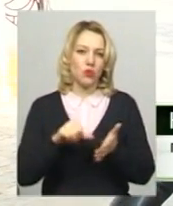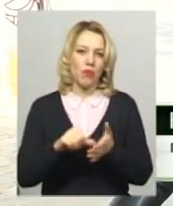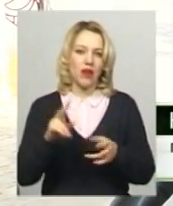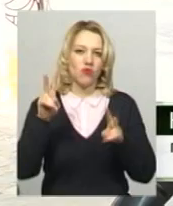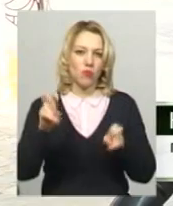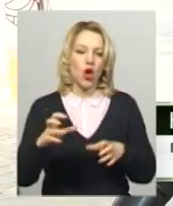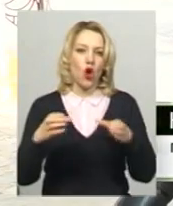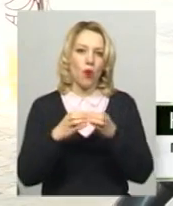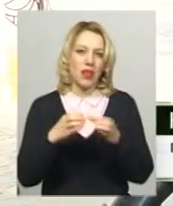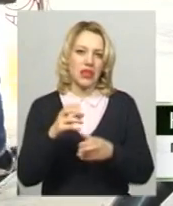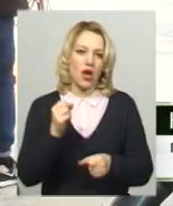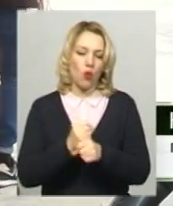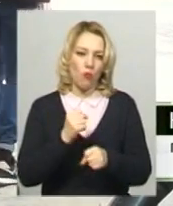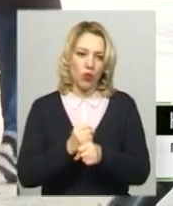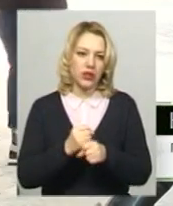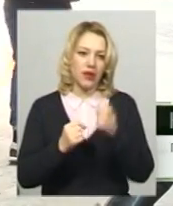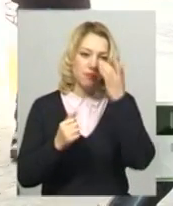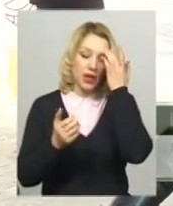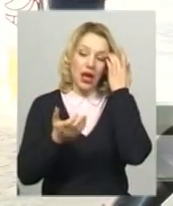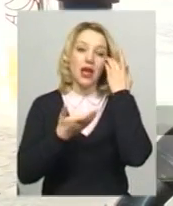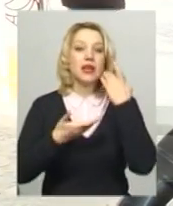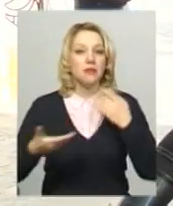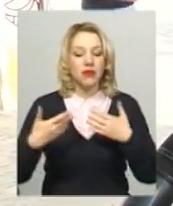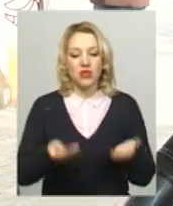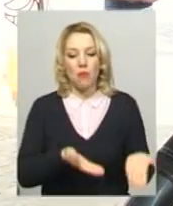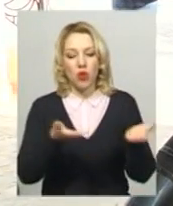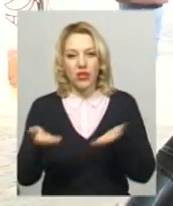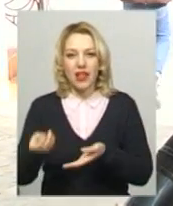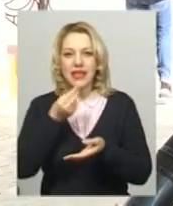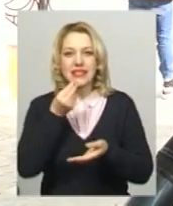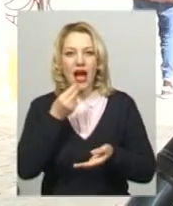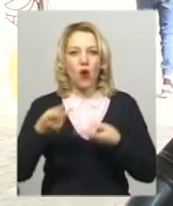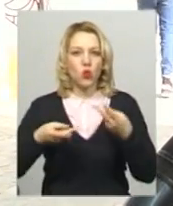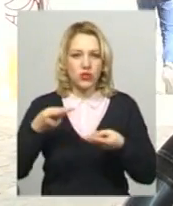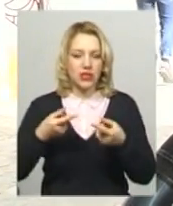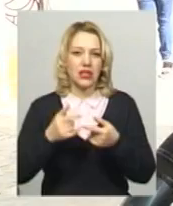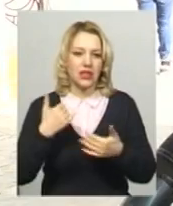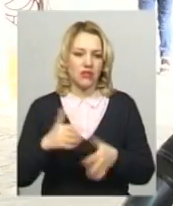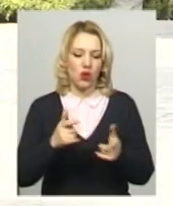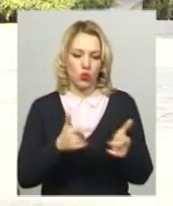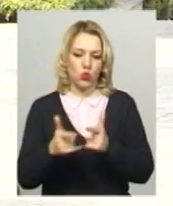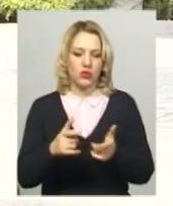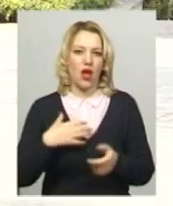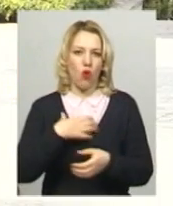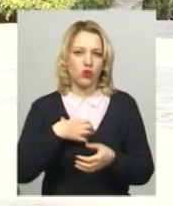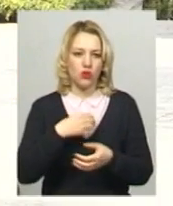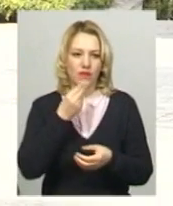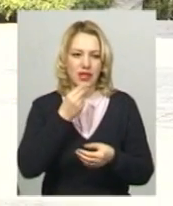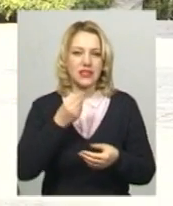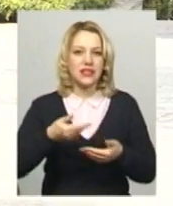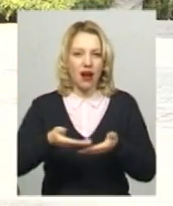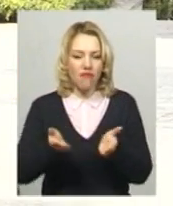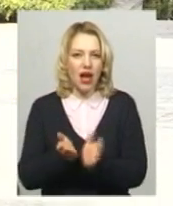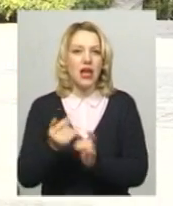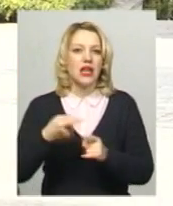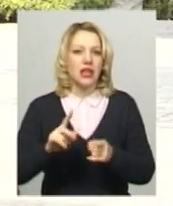командна робота. Ми вже подали закуски. Та готується основна страва. Коли ти виступаєш у команді, ти